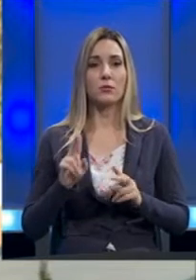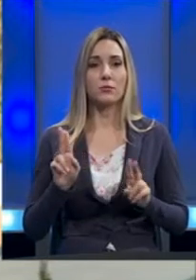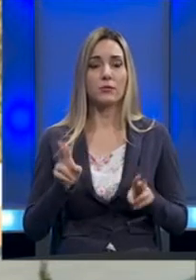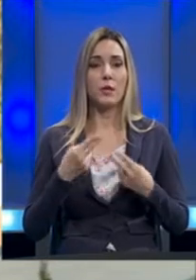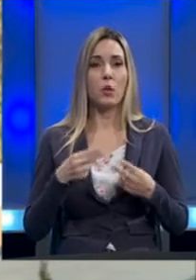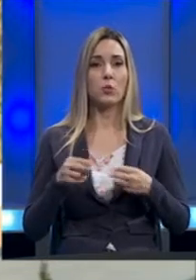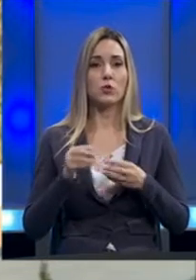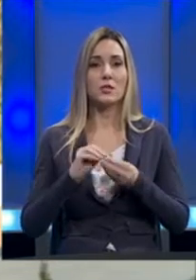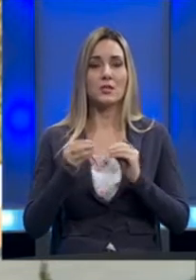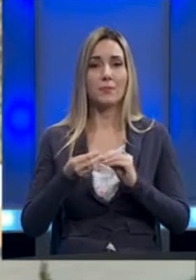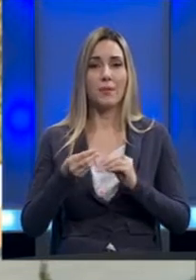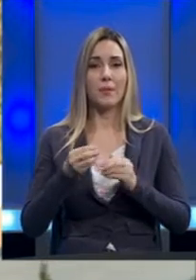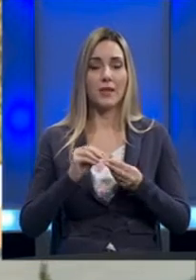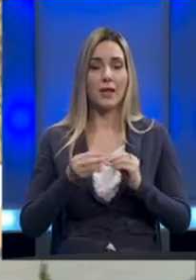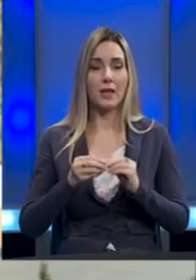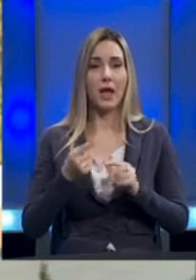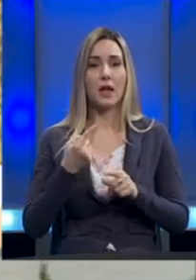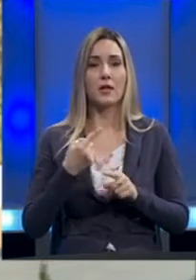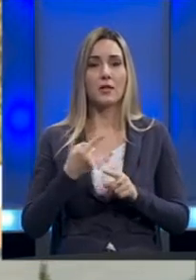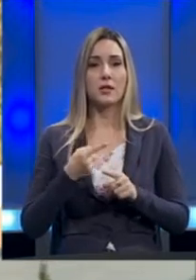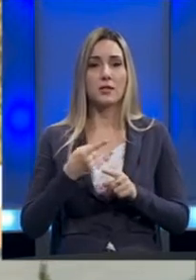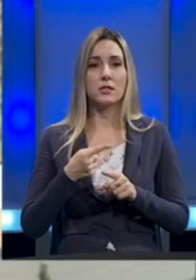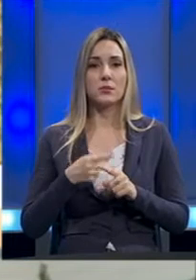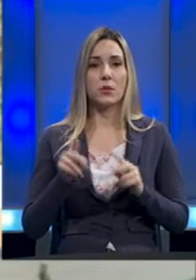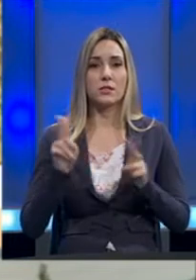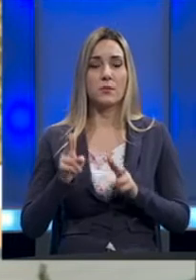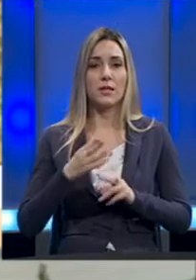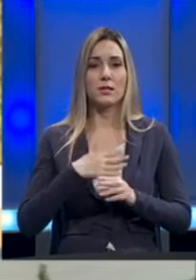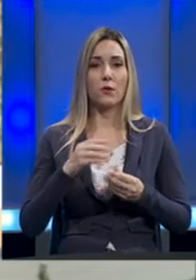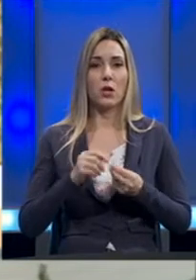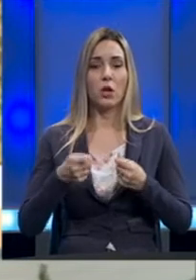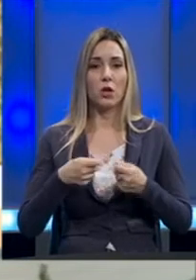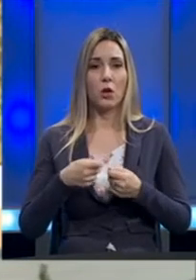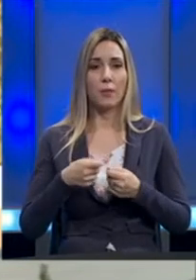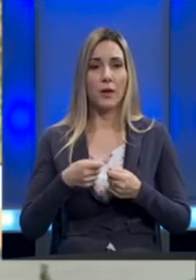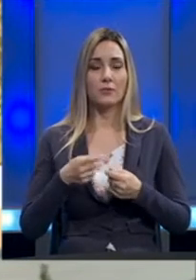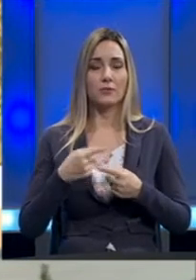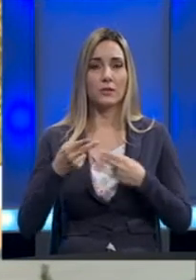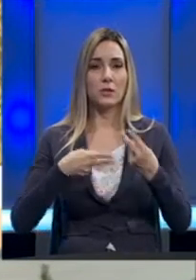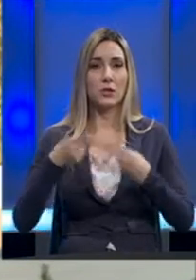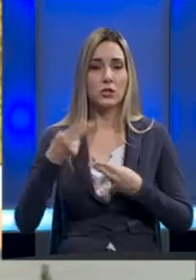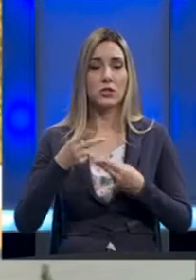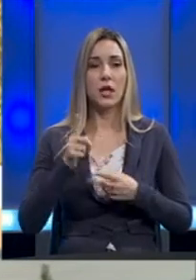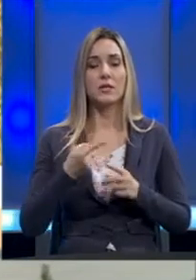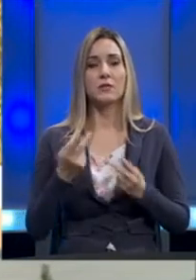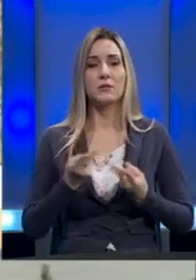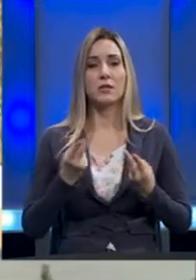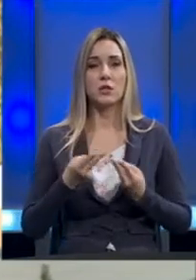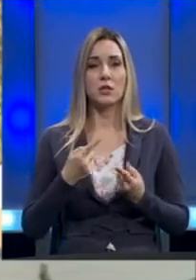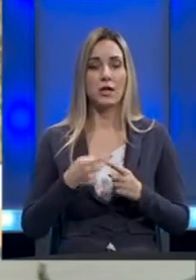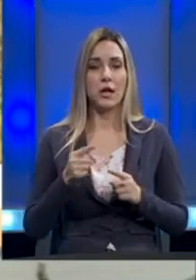repromaterijala, da li zbog plasmana svojih roba na tržišta zapadne Evrope i sličnih razloga.